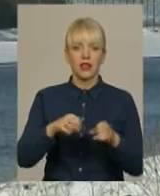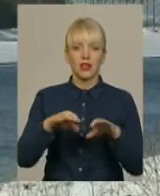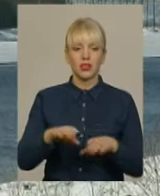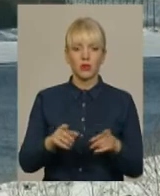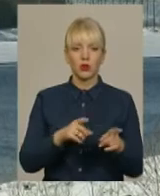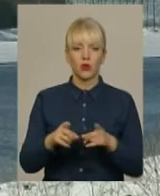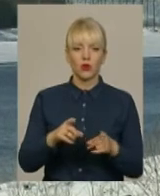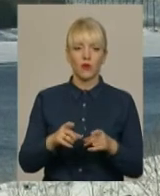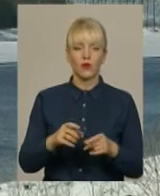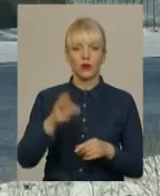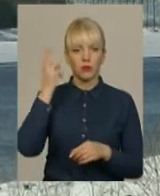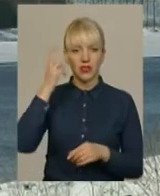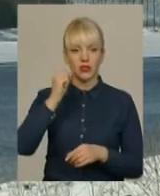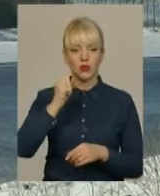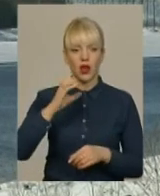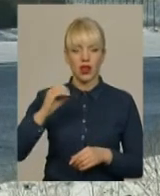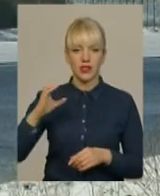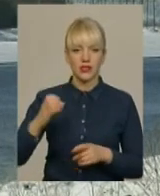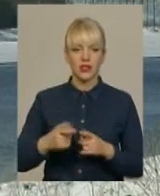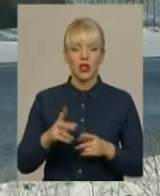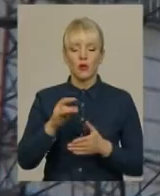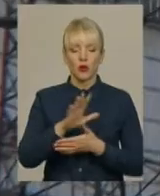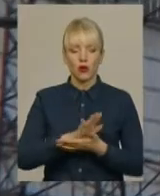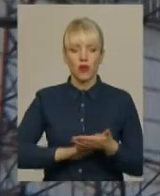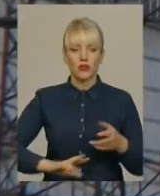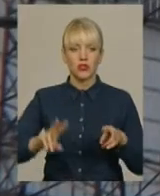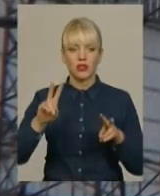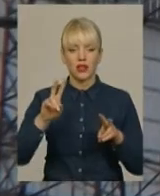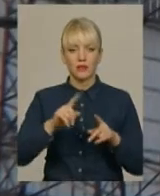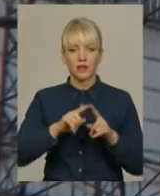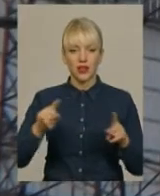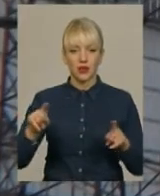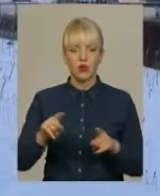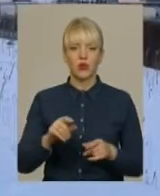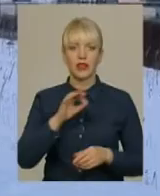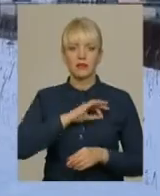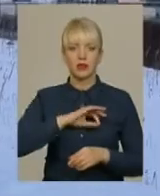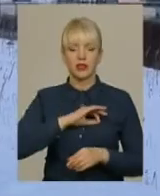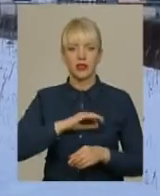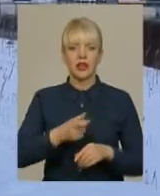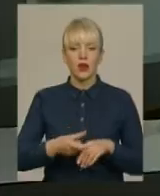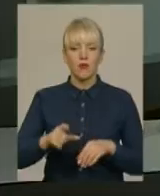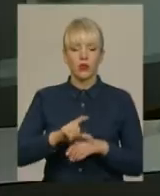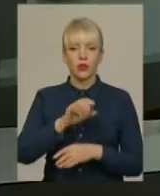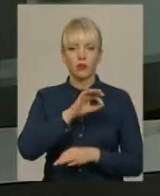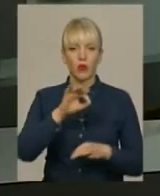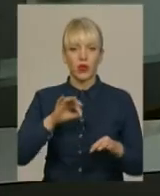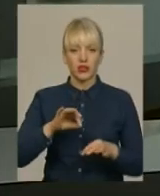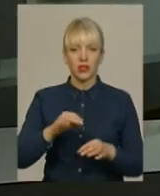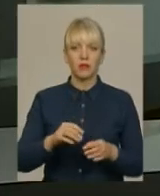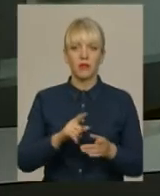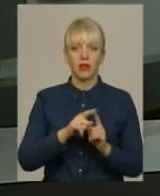Хмельницької Атомної до продовження терміну експлуатації у понадпроектний період. У зв'язку з цим, цього року